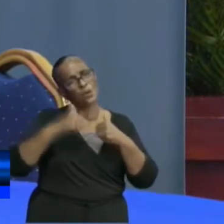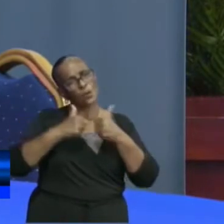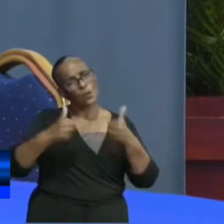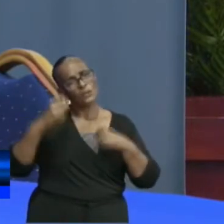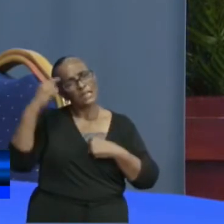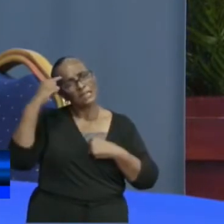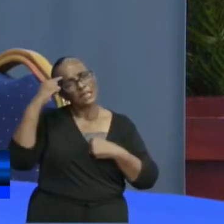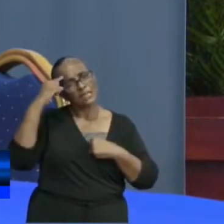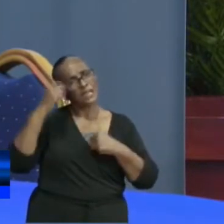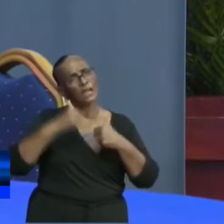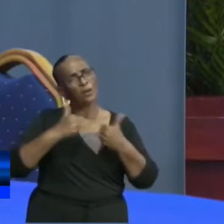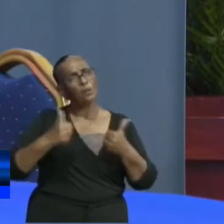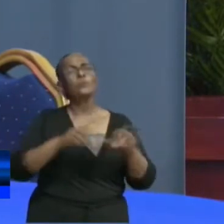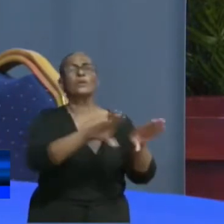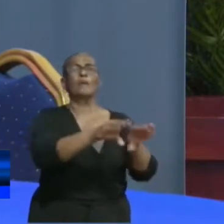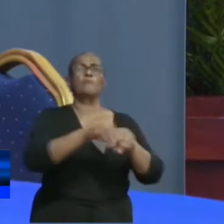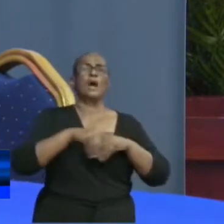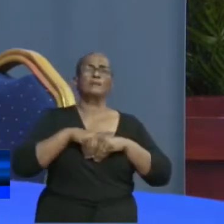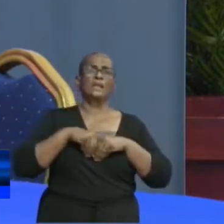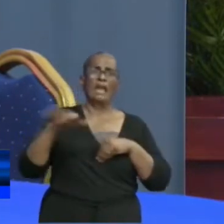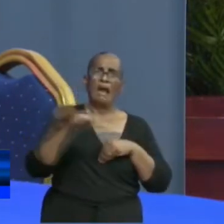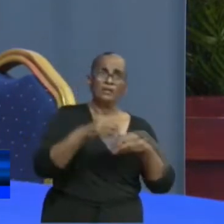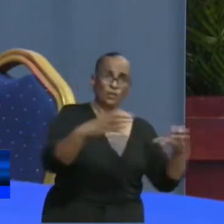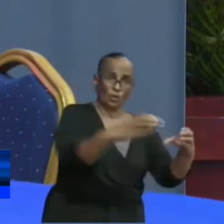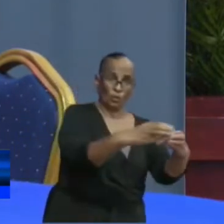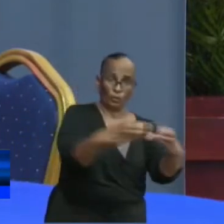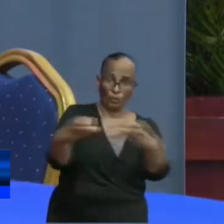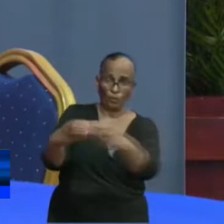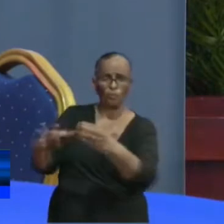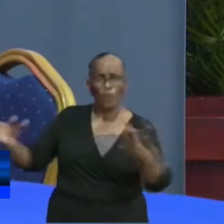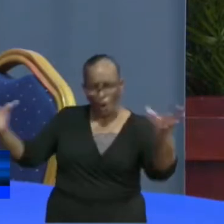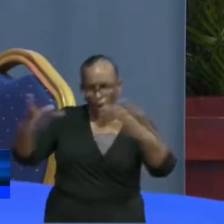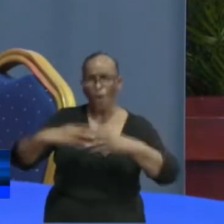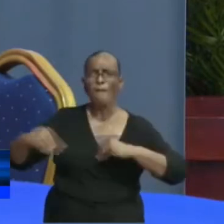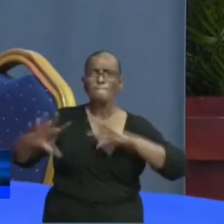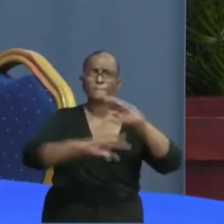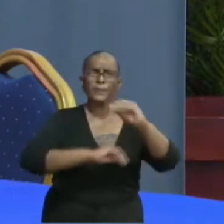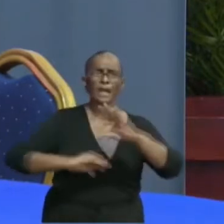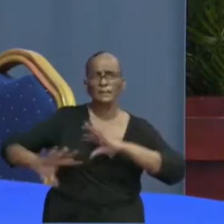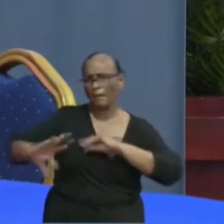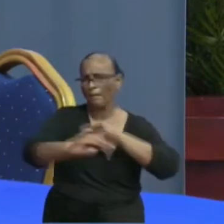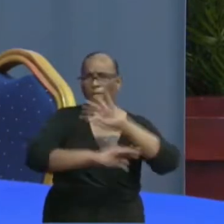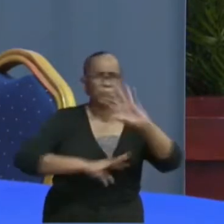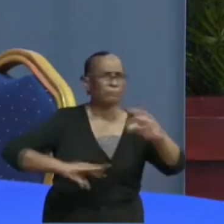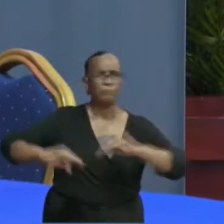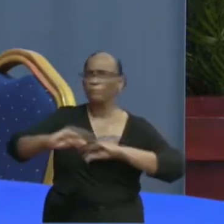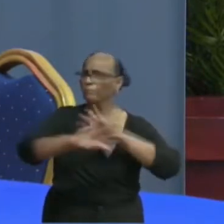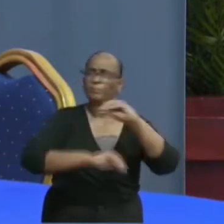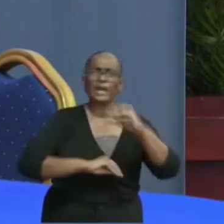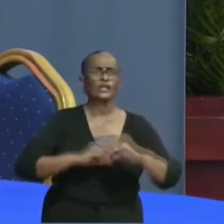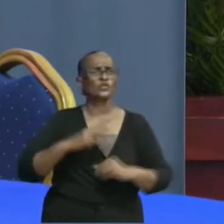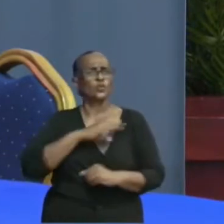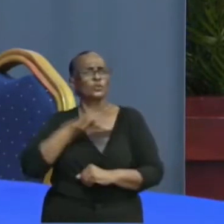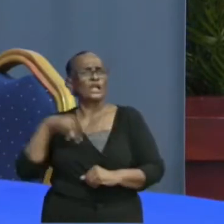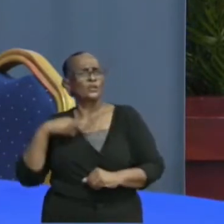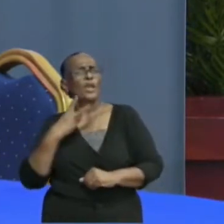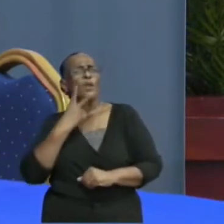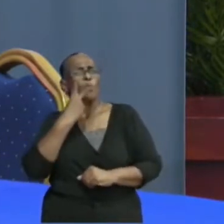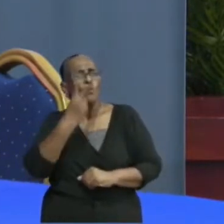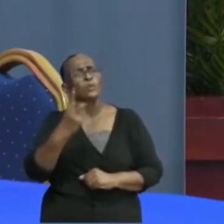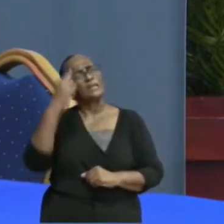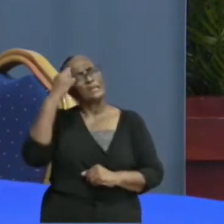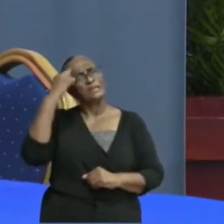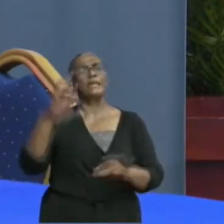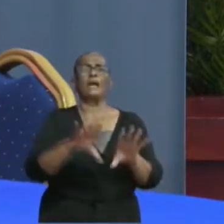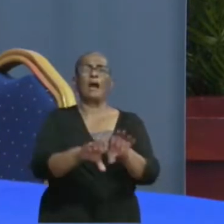betrekken terzake actoren erbij alleen maar om er zeker van te zijn dat we niets over het hoofd zien. En we hebben hele lange discussies